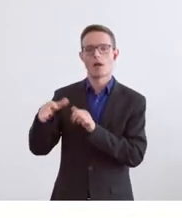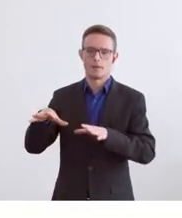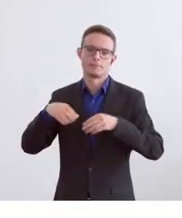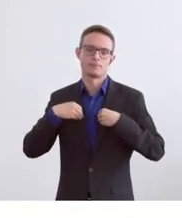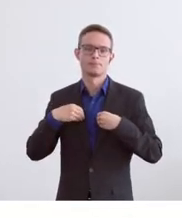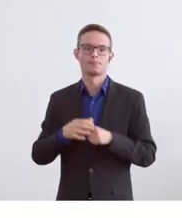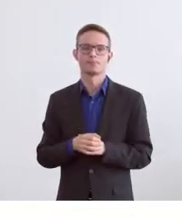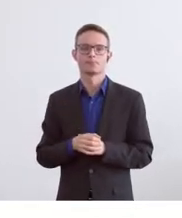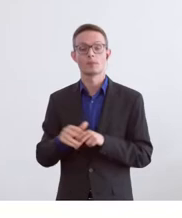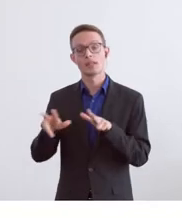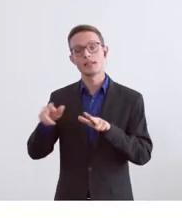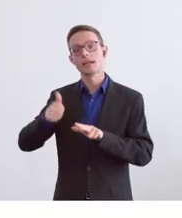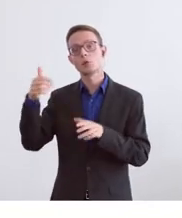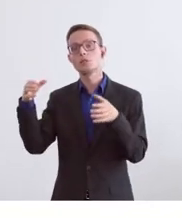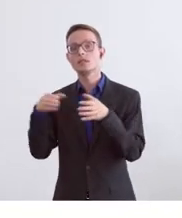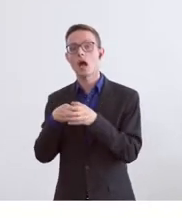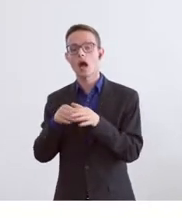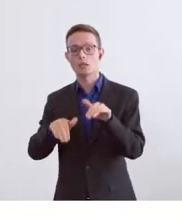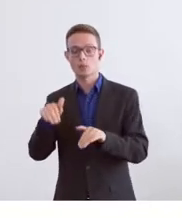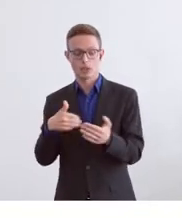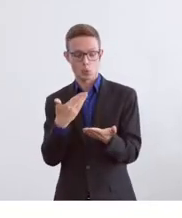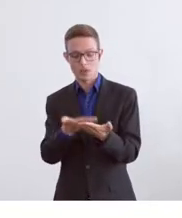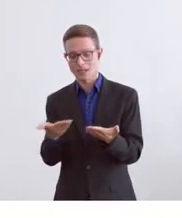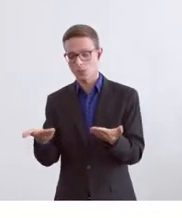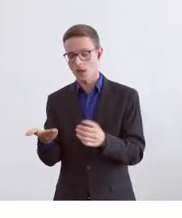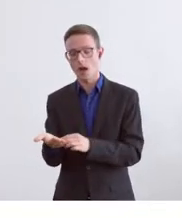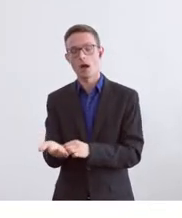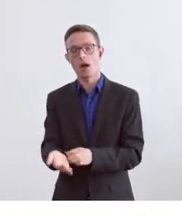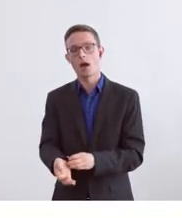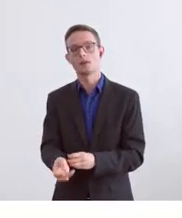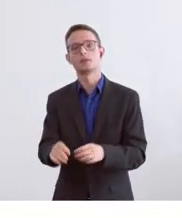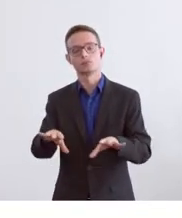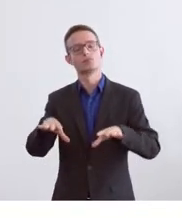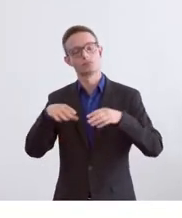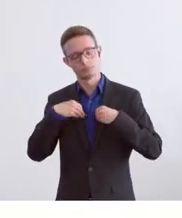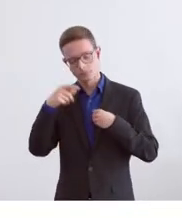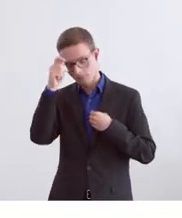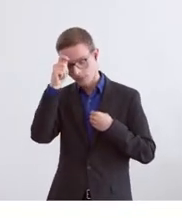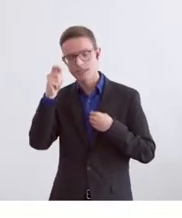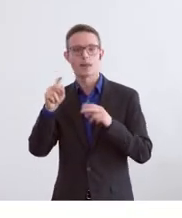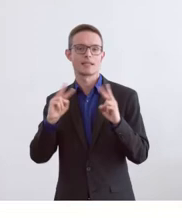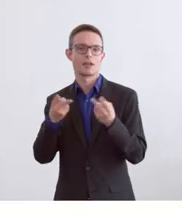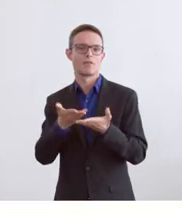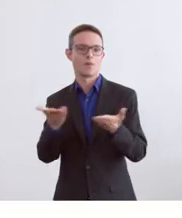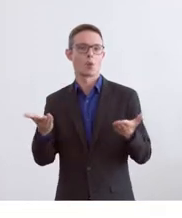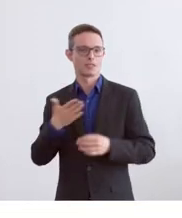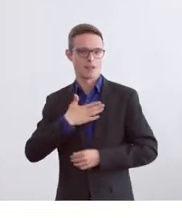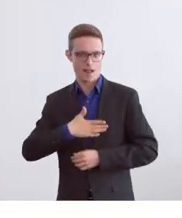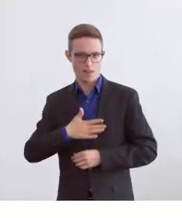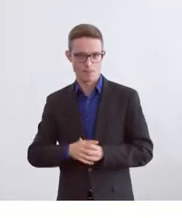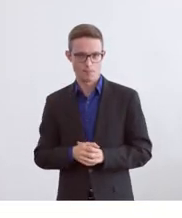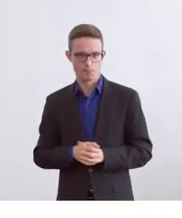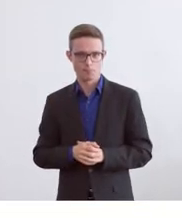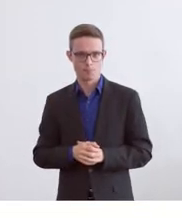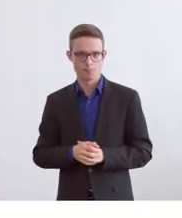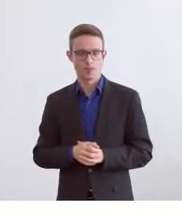Abstimmungsresultat so zur Kenntnis und respektiert den Volkswillen. Wie gesagt, es ist ja auch ein